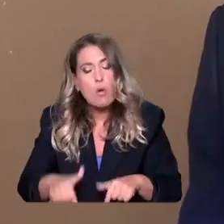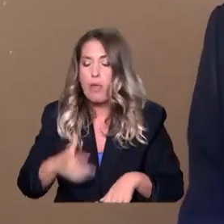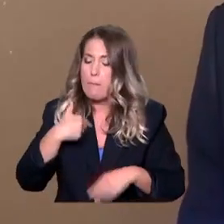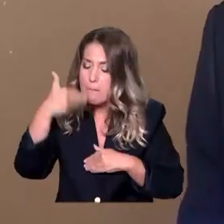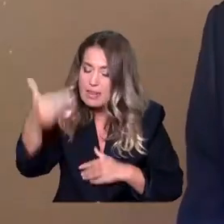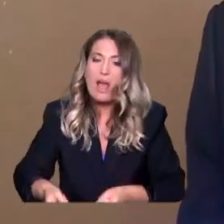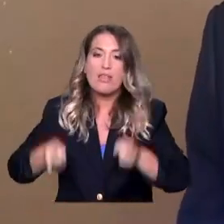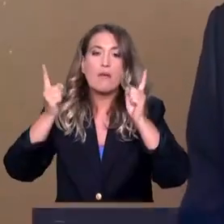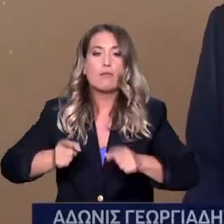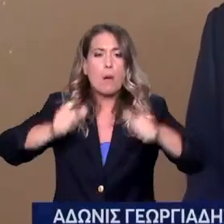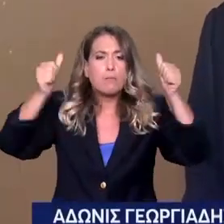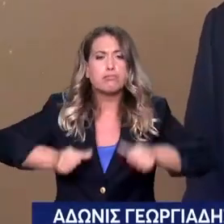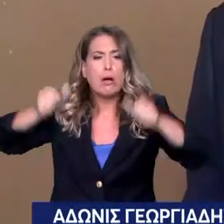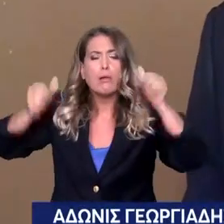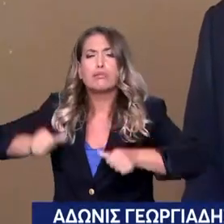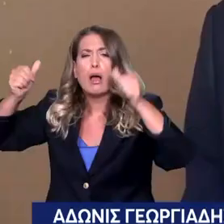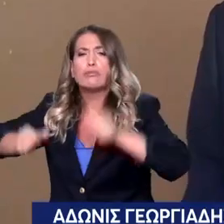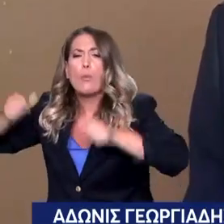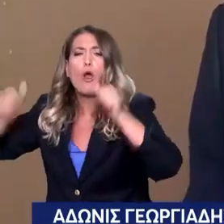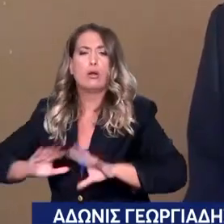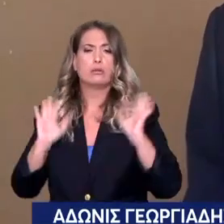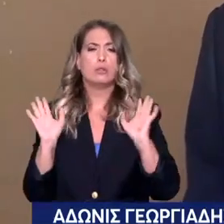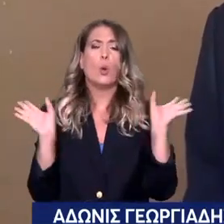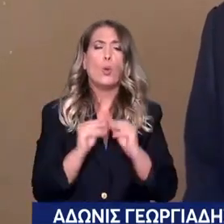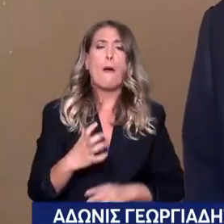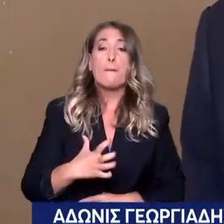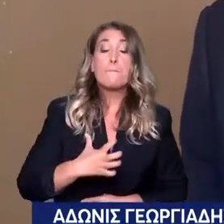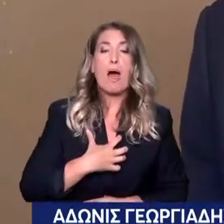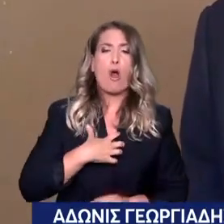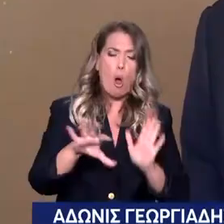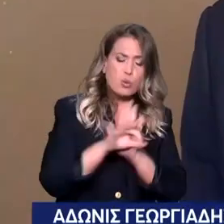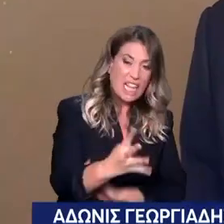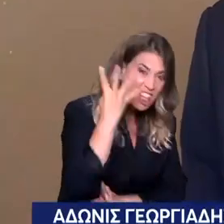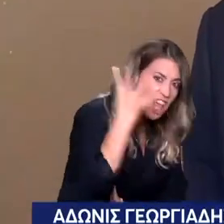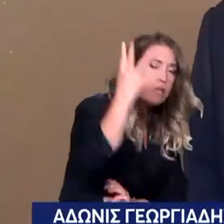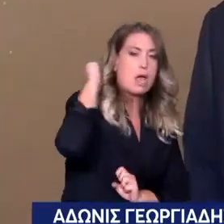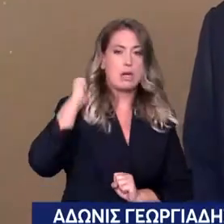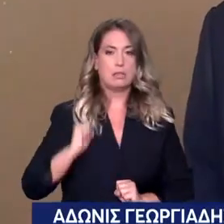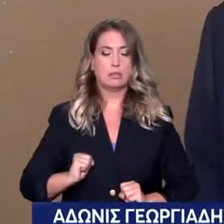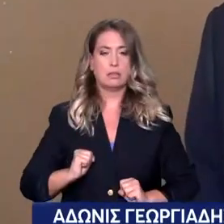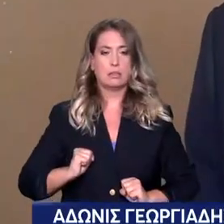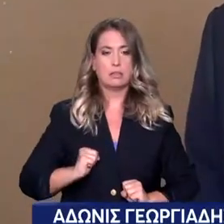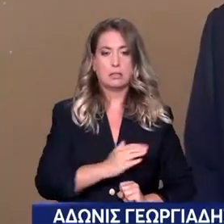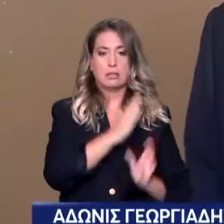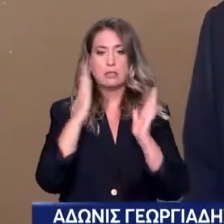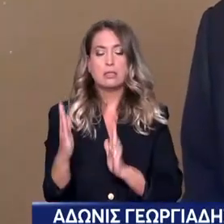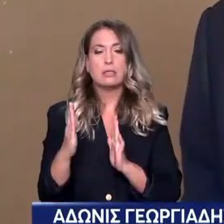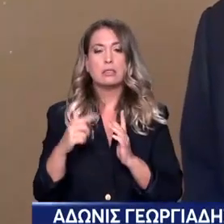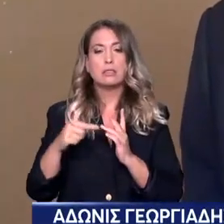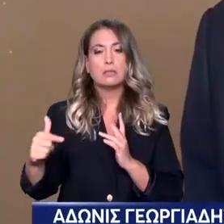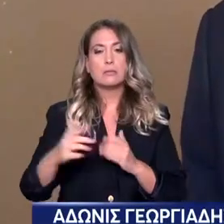τέσσερις παθολόγους στη Δράμα και τους τέσσερις παθολόγους όχι έναν ή δύο, τους τέσσερις. Να σας πω κάτι τώρα που το παίρνουμε με τα νέα κίνητα και με τα νέα λεφτά